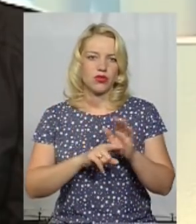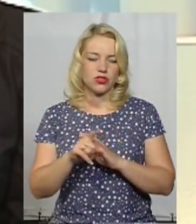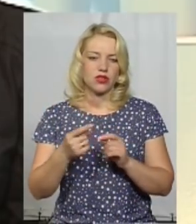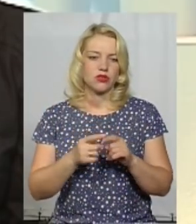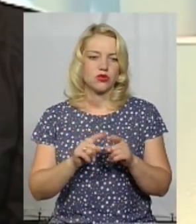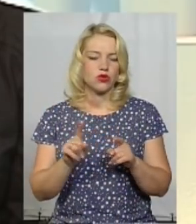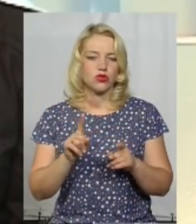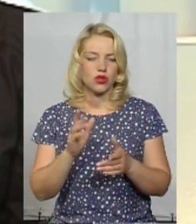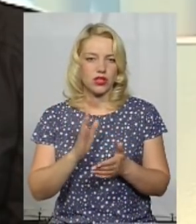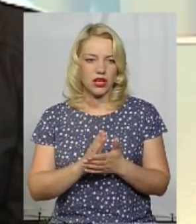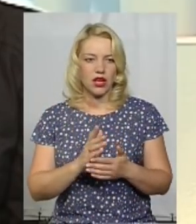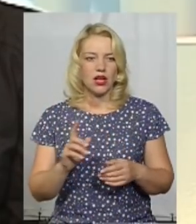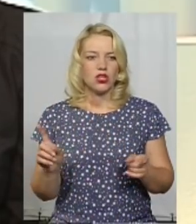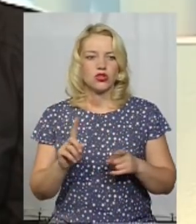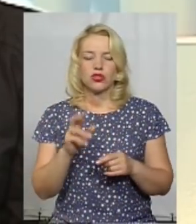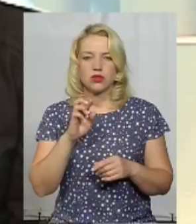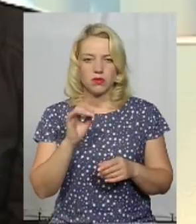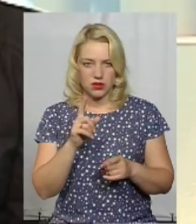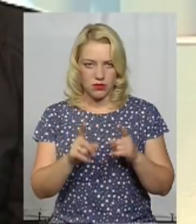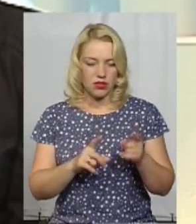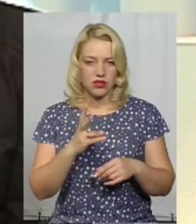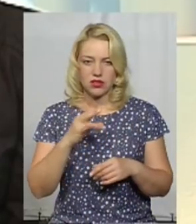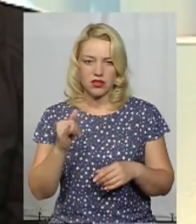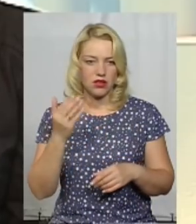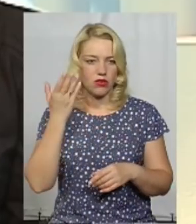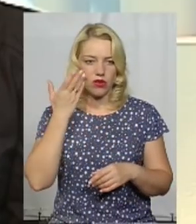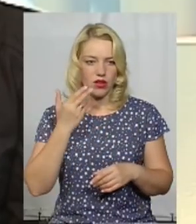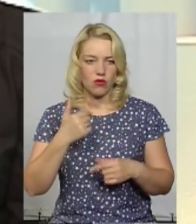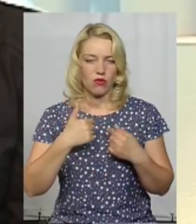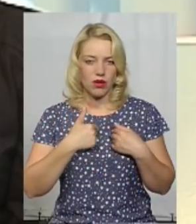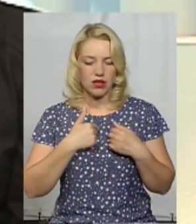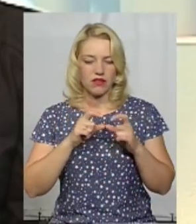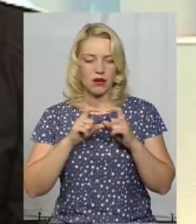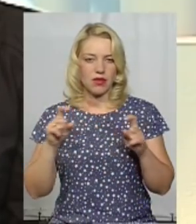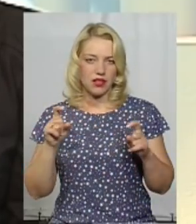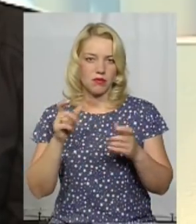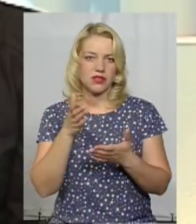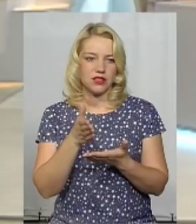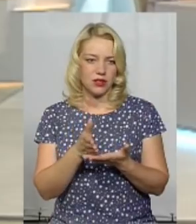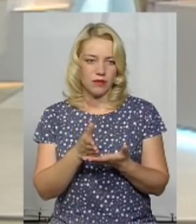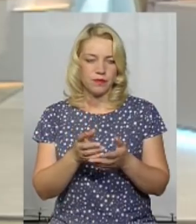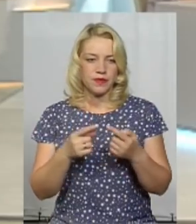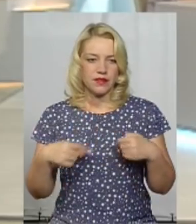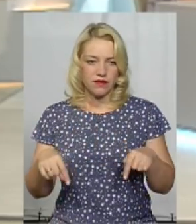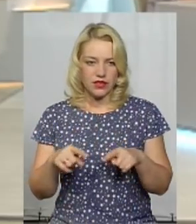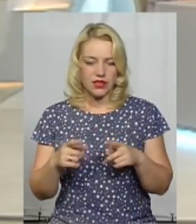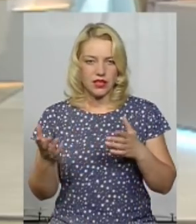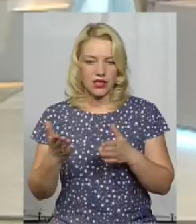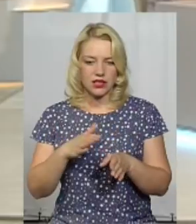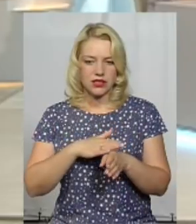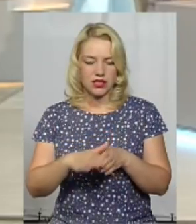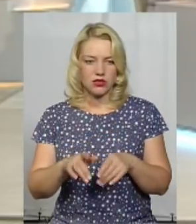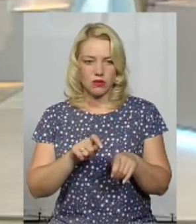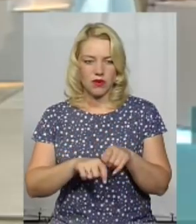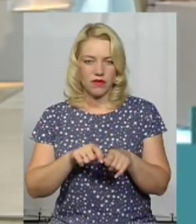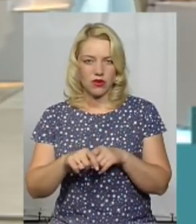питаєте, чи щось би змінилося. Ні. Тому що, коли в мене в департаменті є відділ, який здійснює